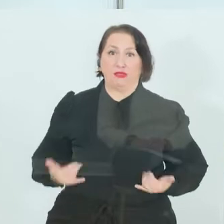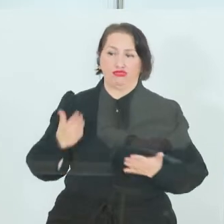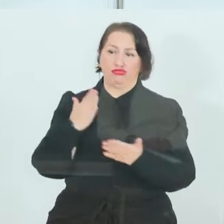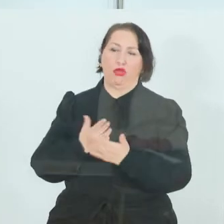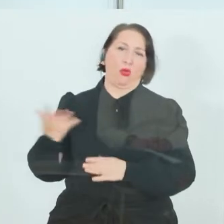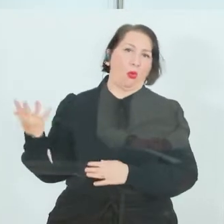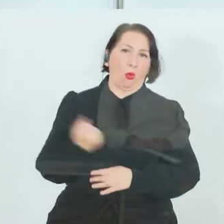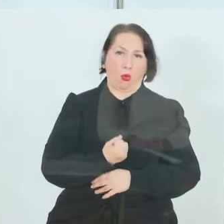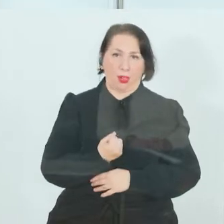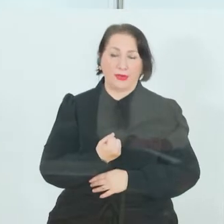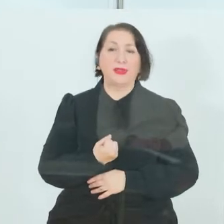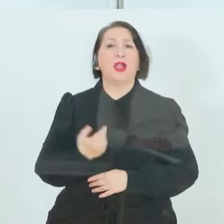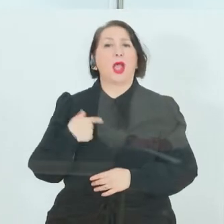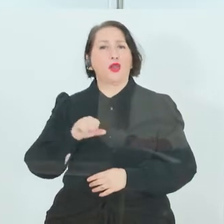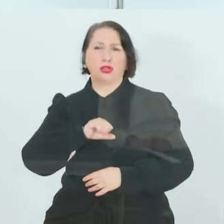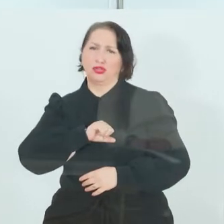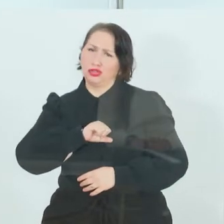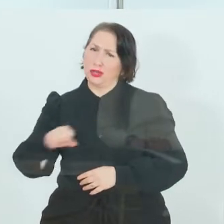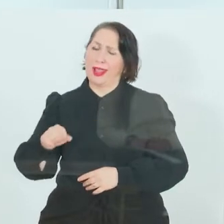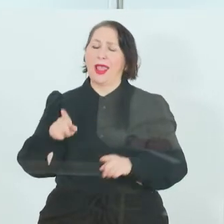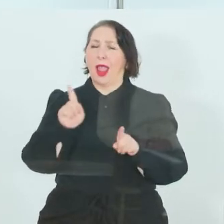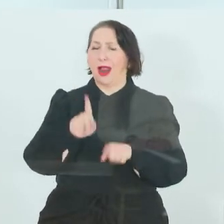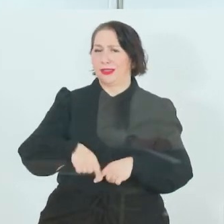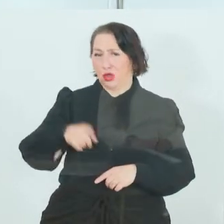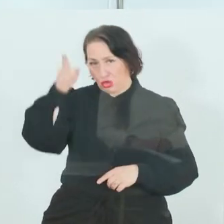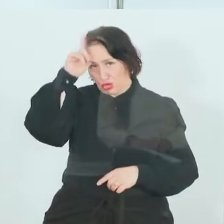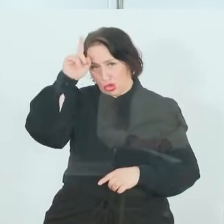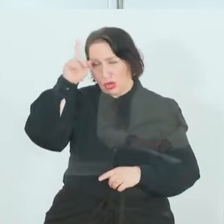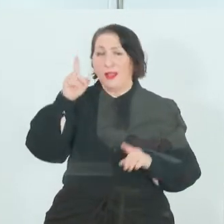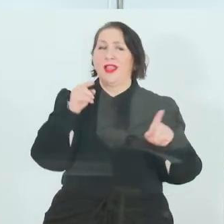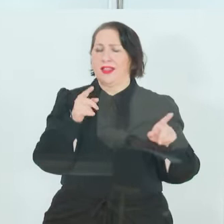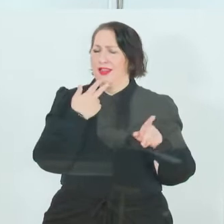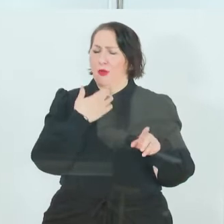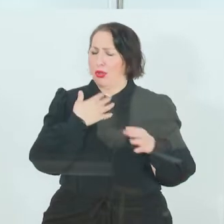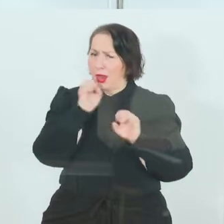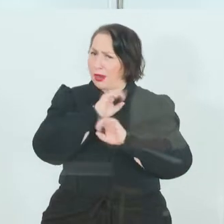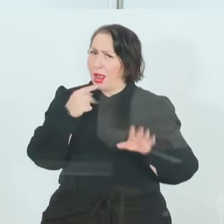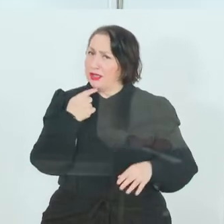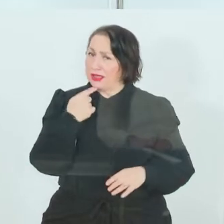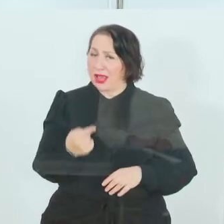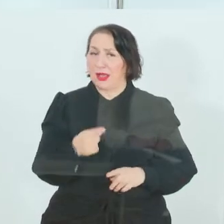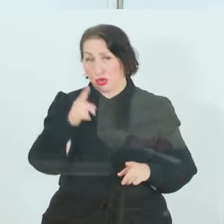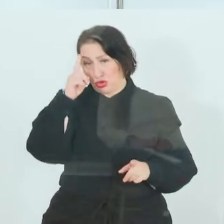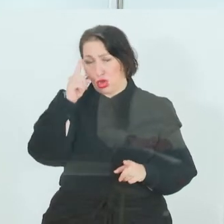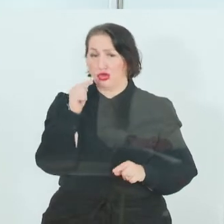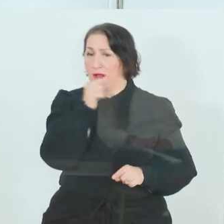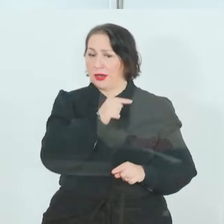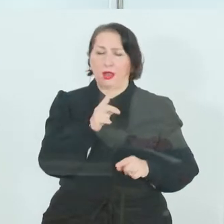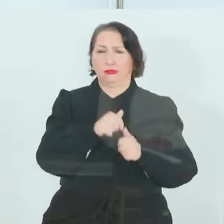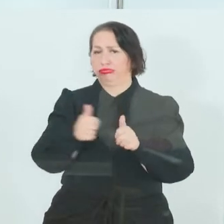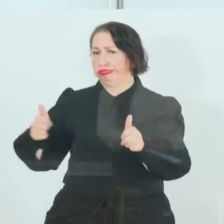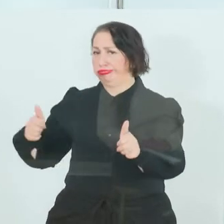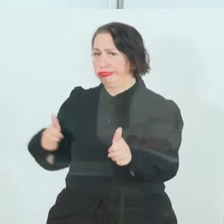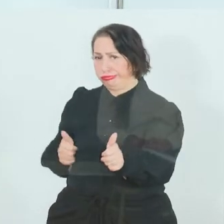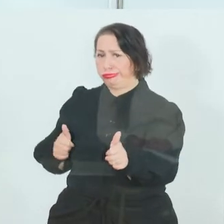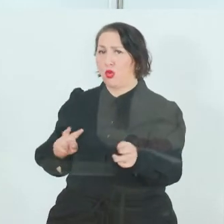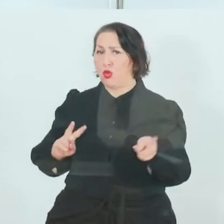Wir sind hier auch deutlich schneller als Deutschland. Das möchte ich auch noch mal ganz klar sagen. Deutschland liegt hier weit hinter Österreich in